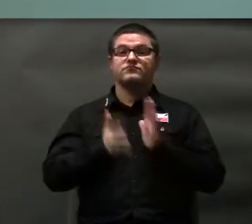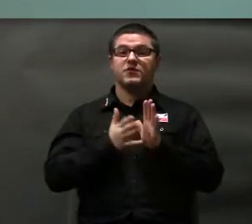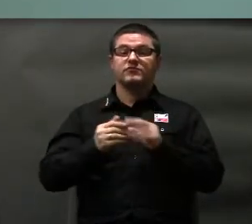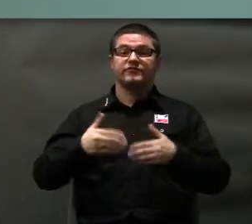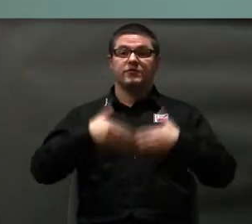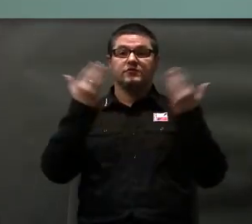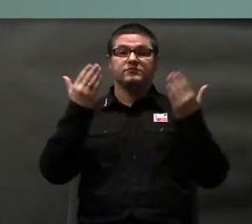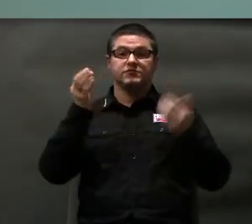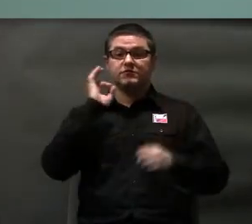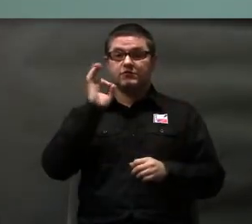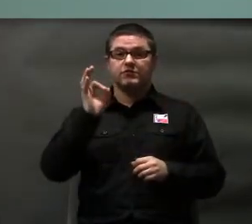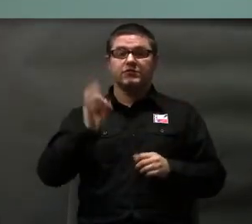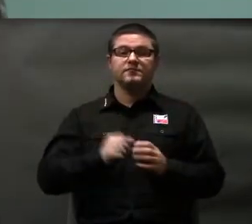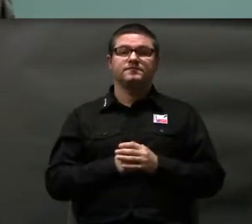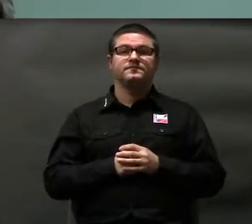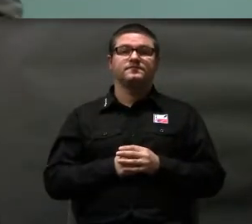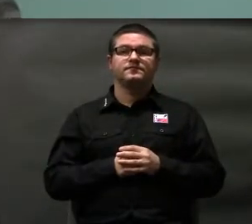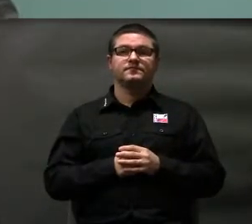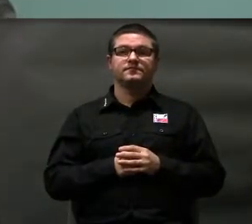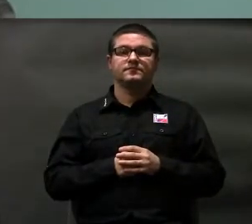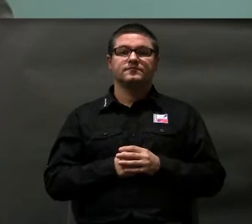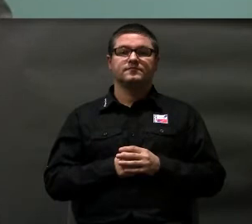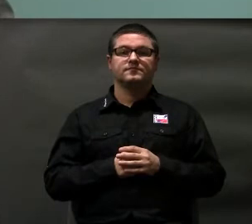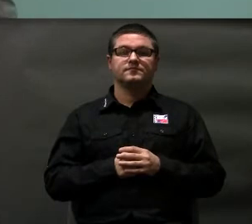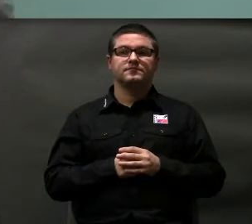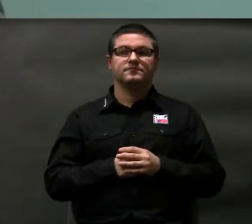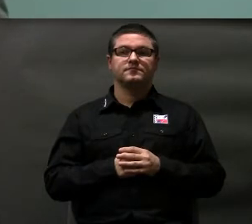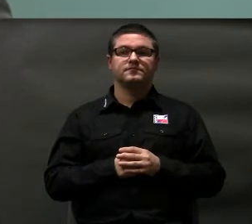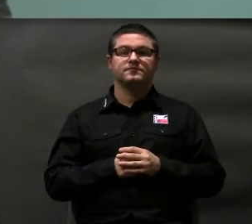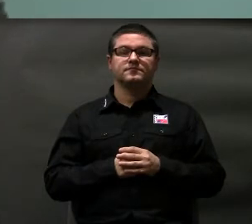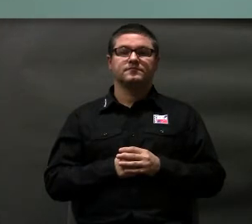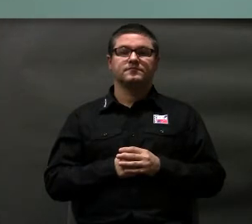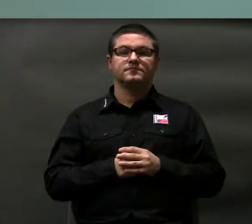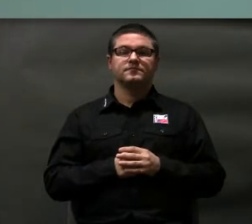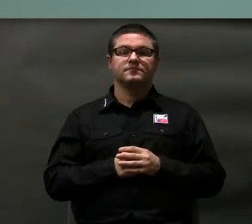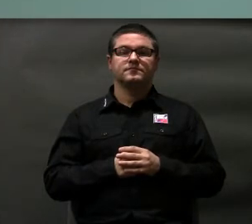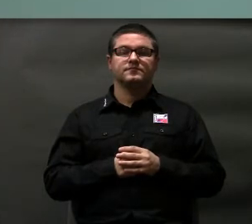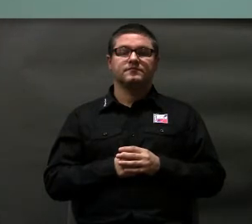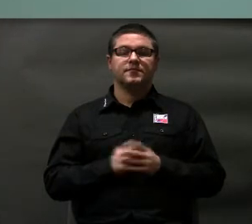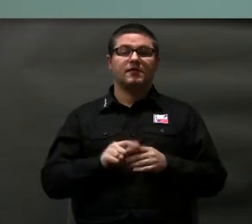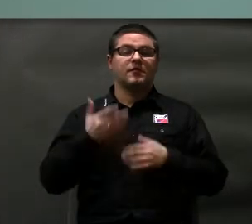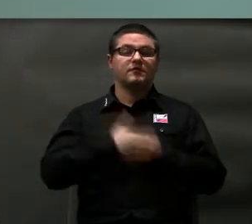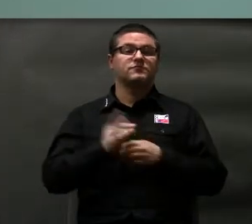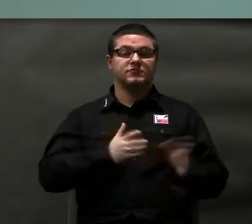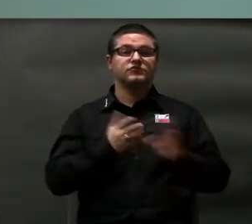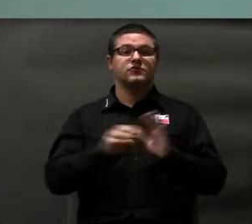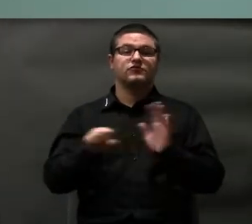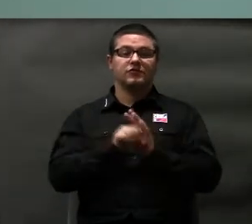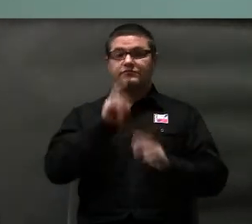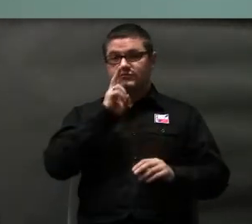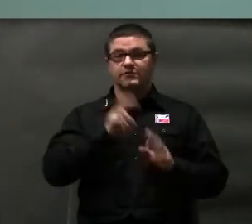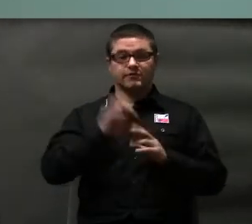dobry, to robiłem to w ten sposób. To jest dzień i to jest dobry. Tak? Dzień dobry. Na koniec będzie jeszcze do widzenia,